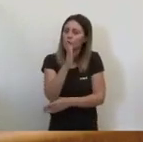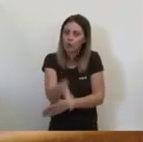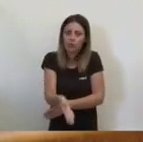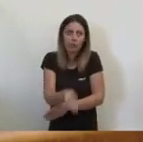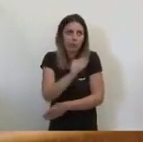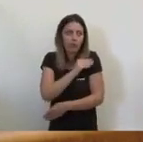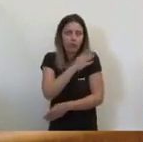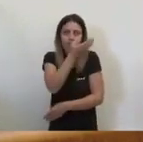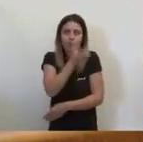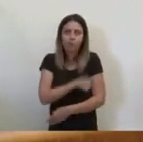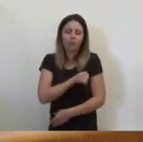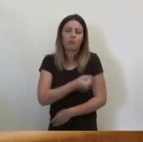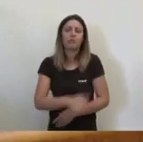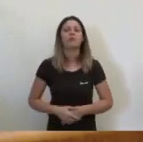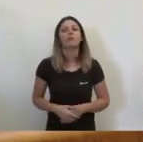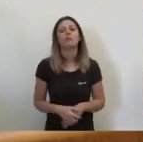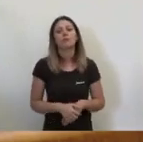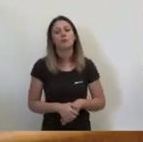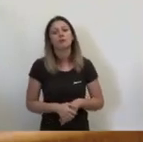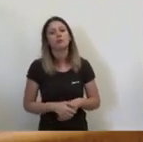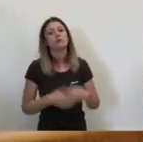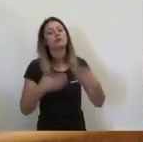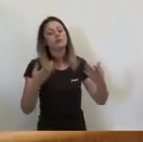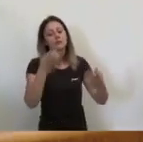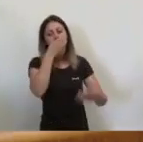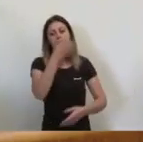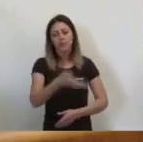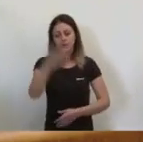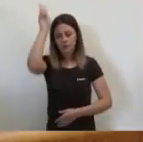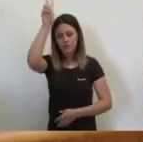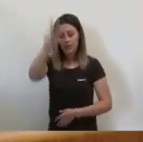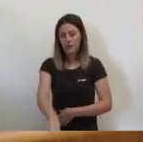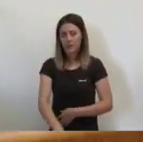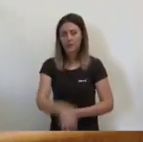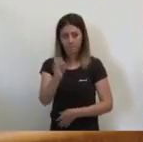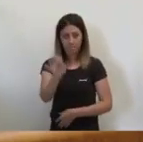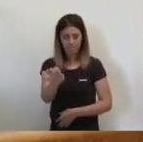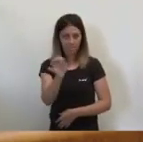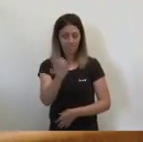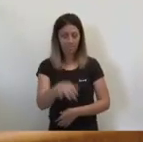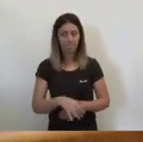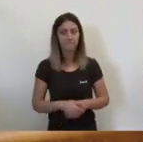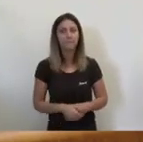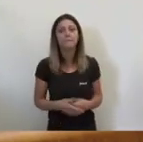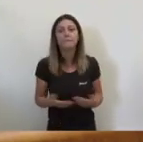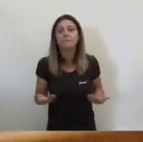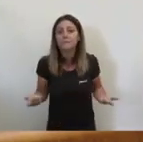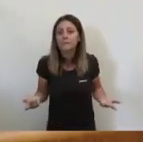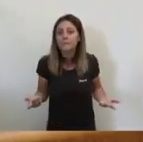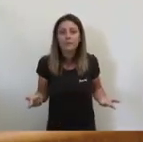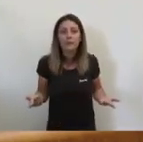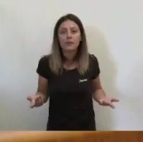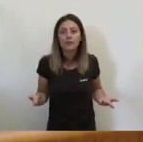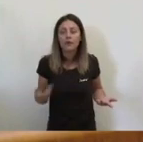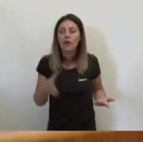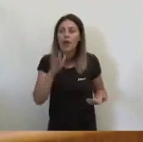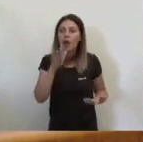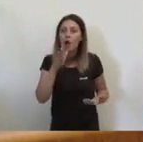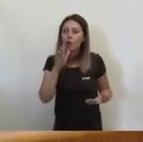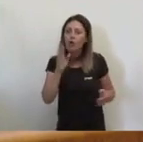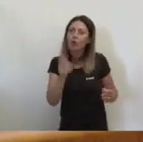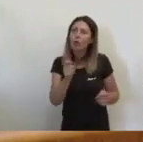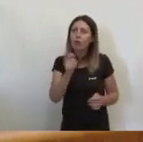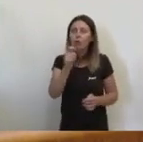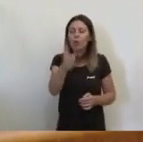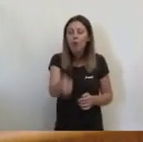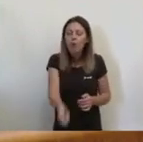situació. Bé, també la veritat és que a última hora he canviat una miqueta el